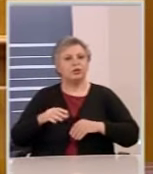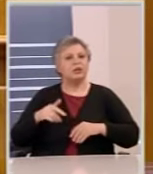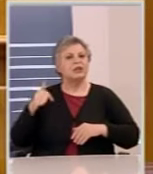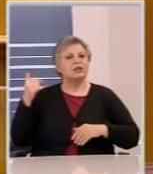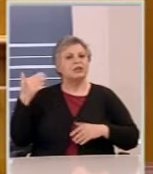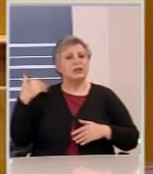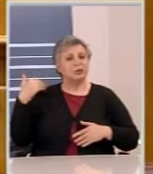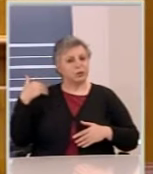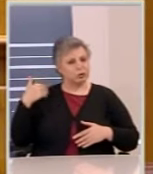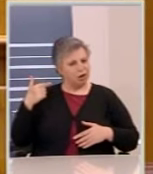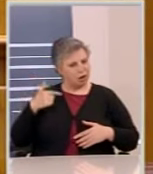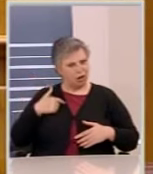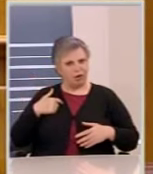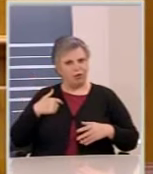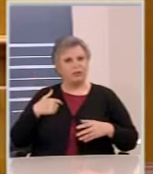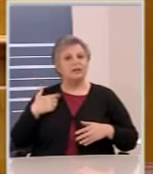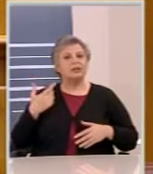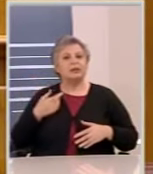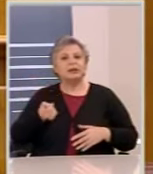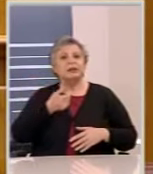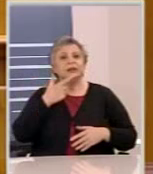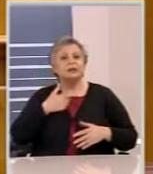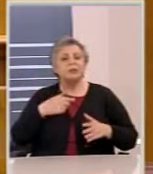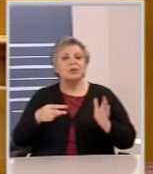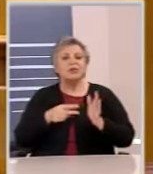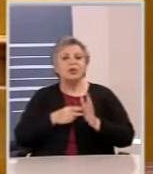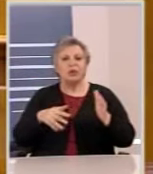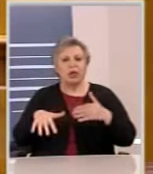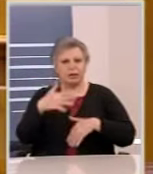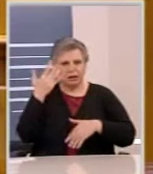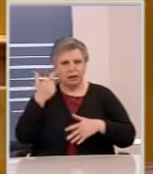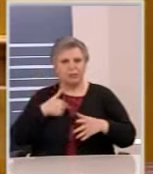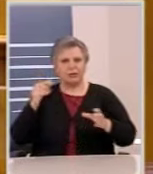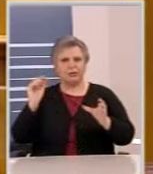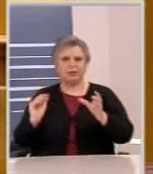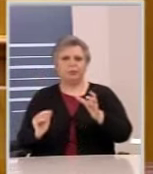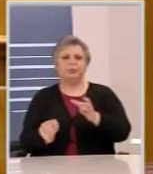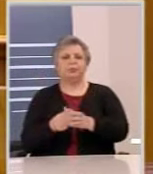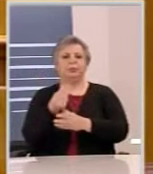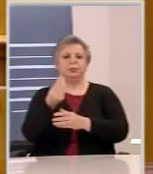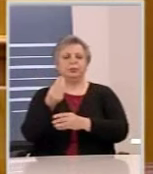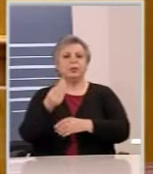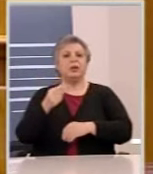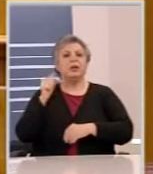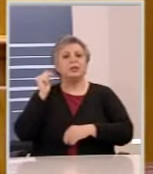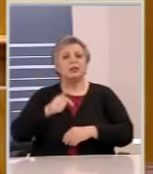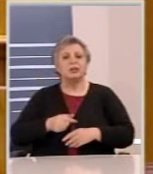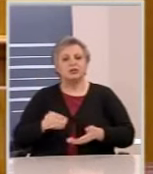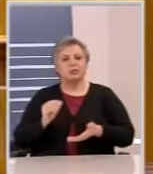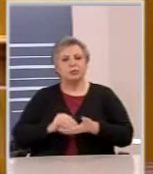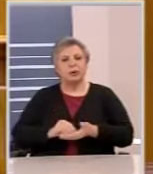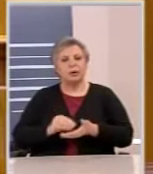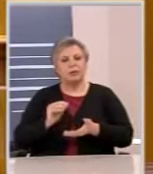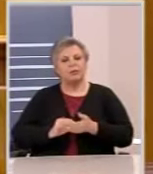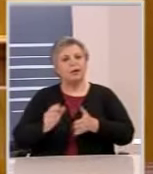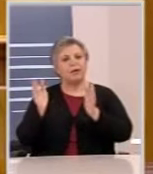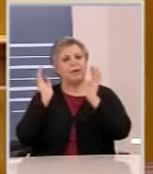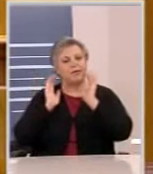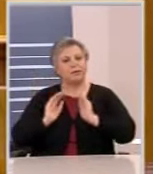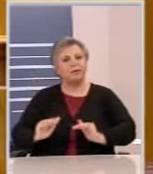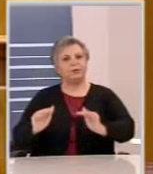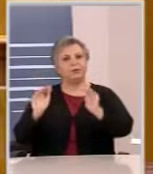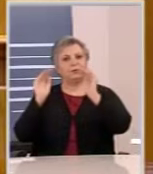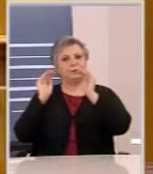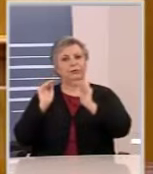εκλογές του Σεπτέμβη του 2015. Και έχει περάσει σχεδόν 1,5 χρόνος και εσείς όλο